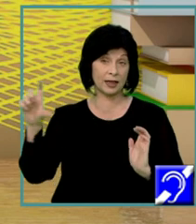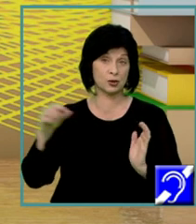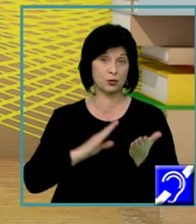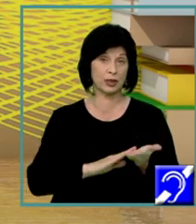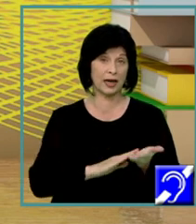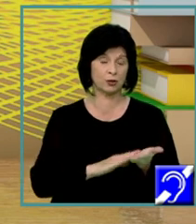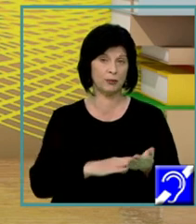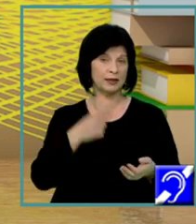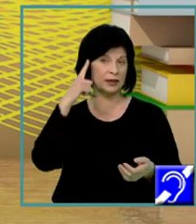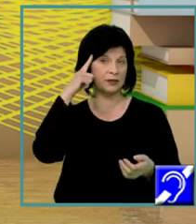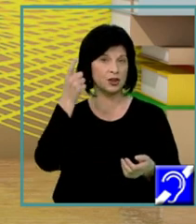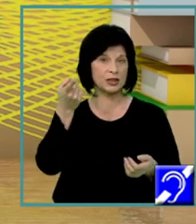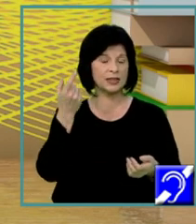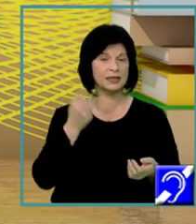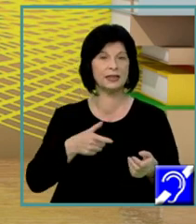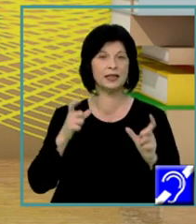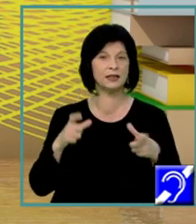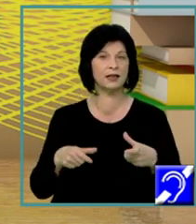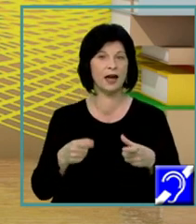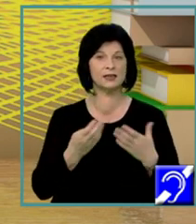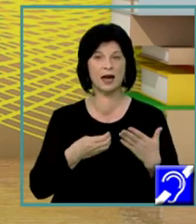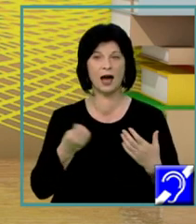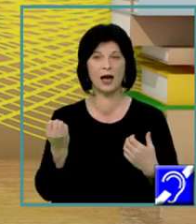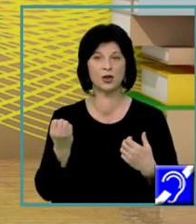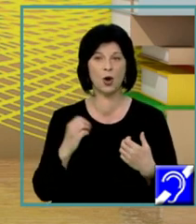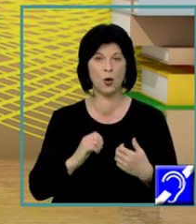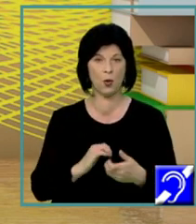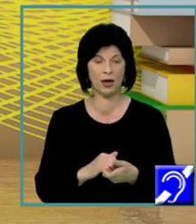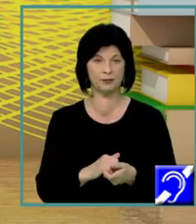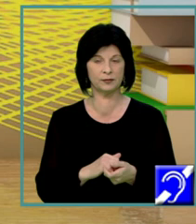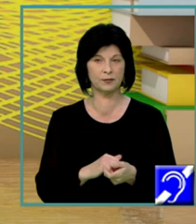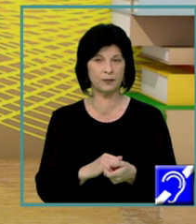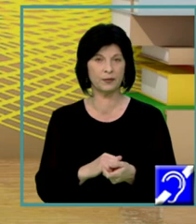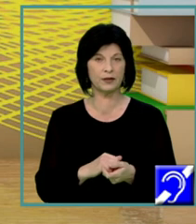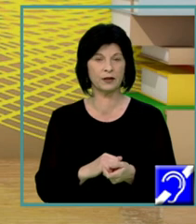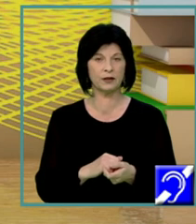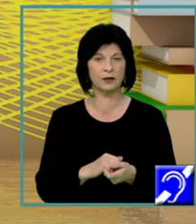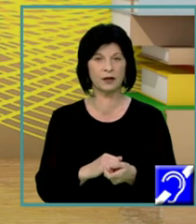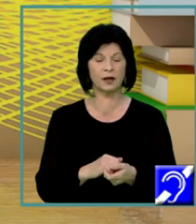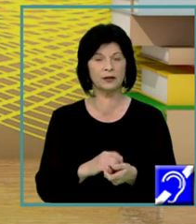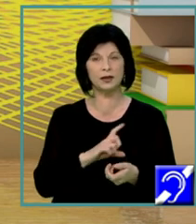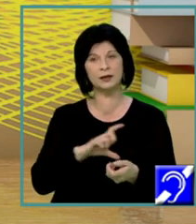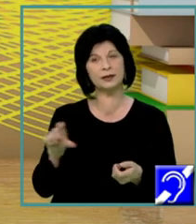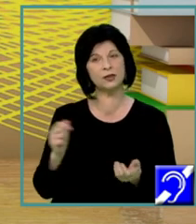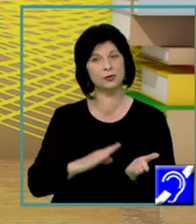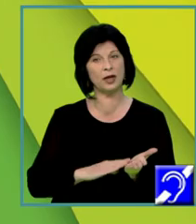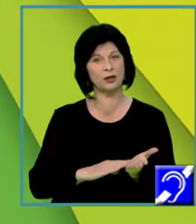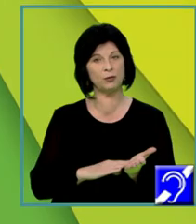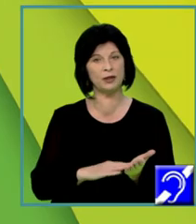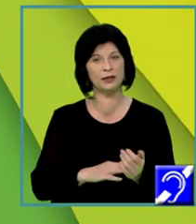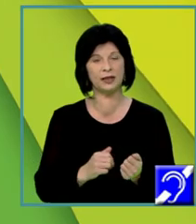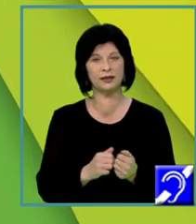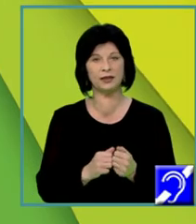din clasa a noua sunteți familiarizați cu acest tip de text. Textul argumentativ, spuneam, implică